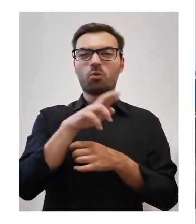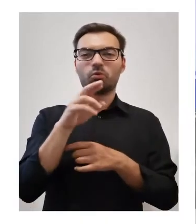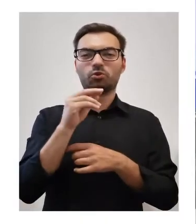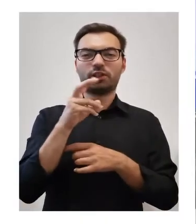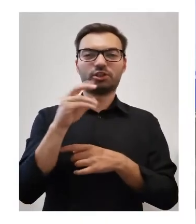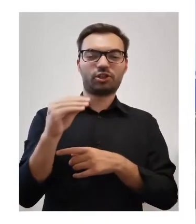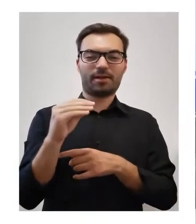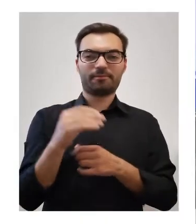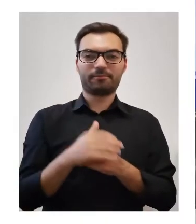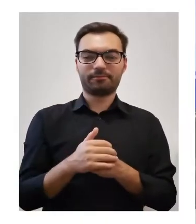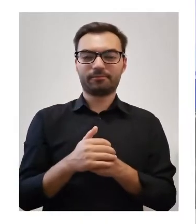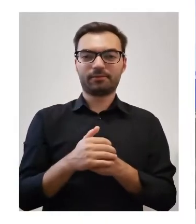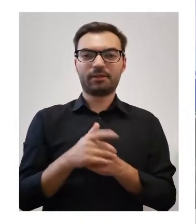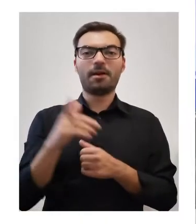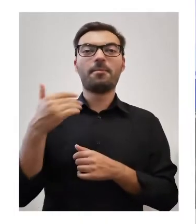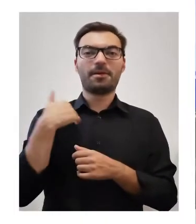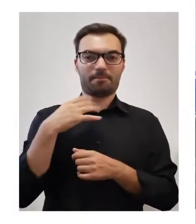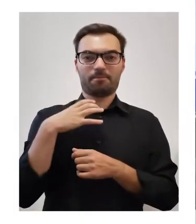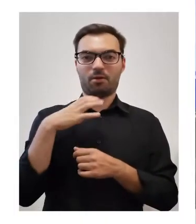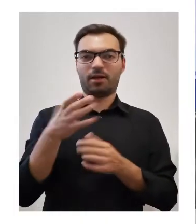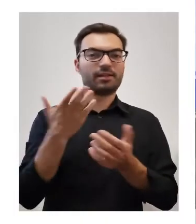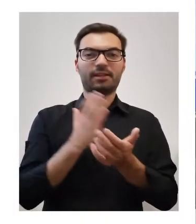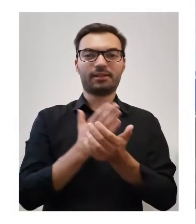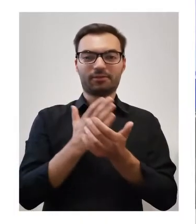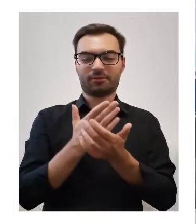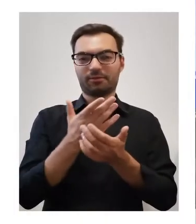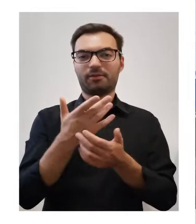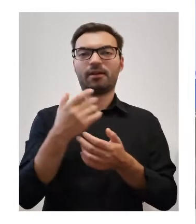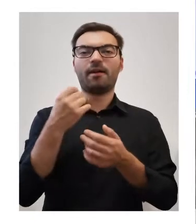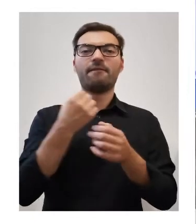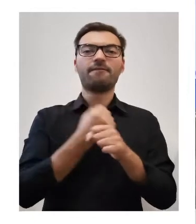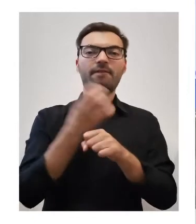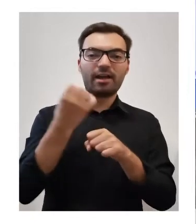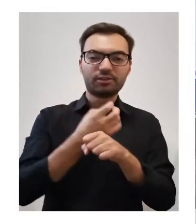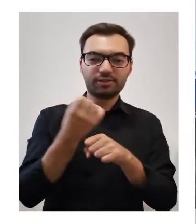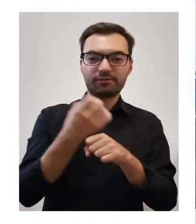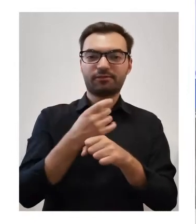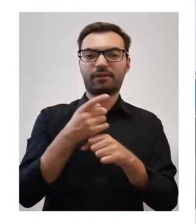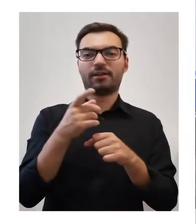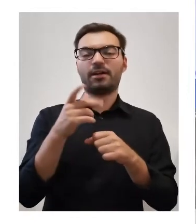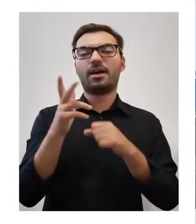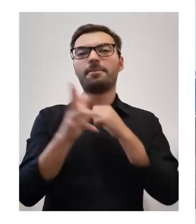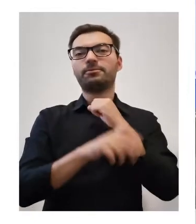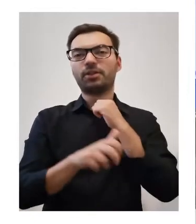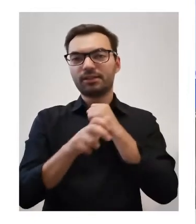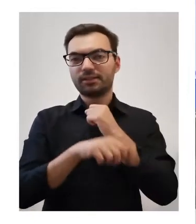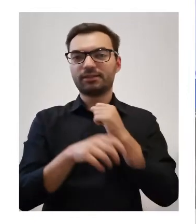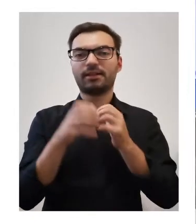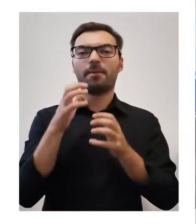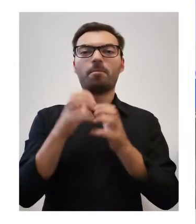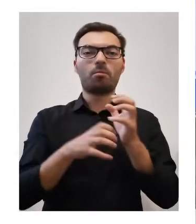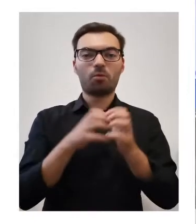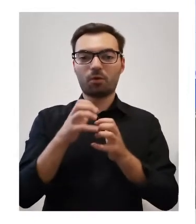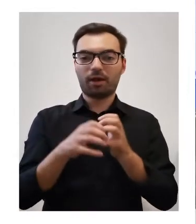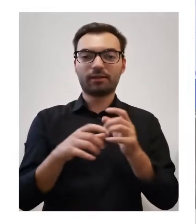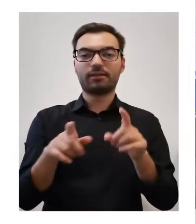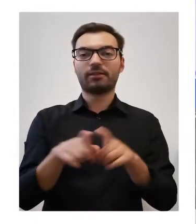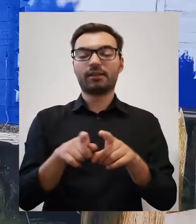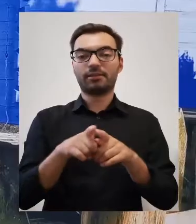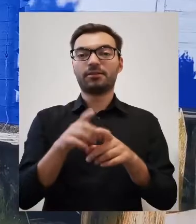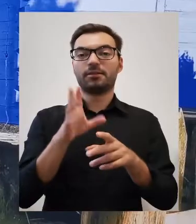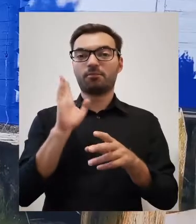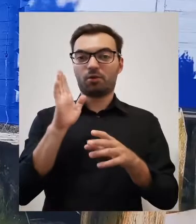byli bogaci nie tylko dzięki temu, że mogli uprawiać i warzywa, i pszenicę, i buraki,